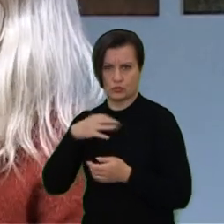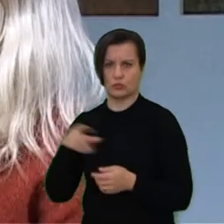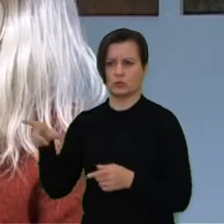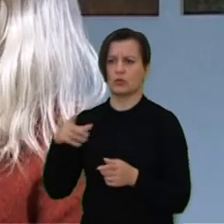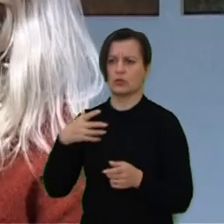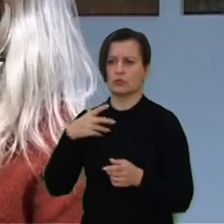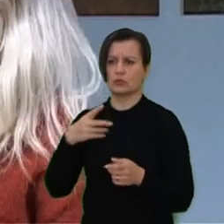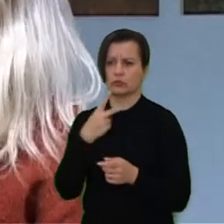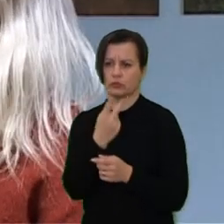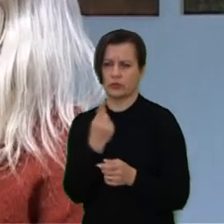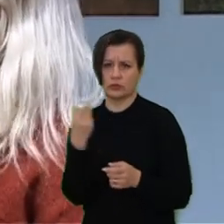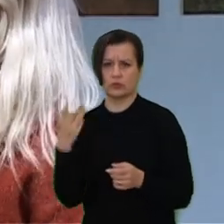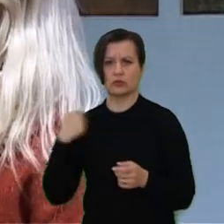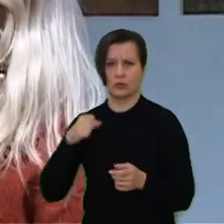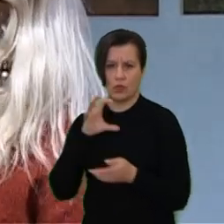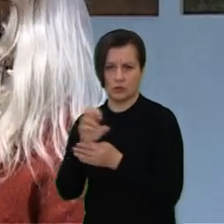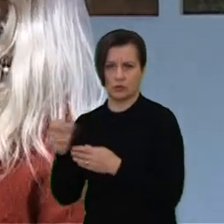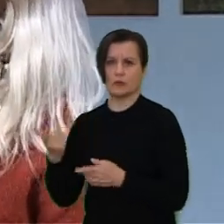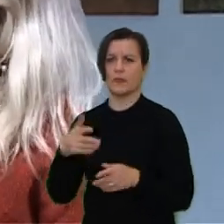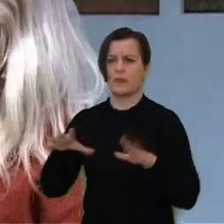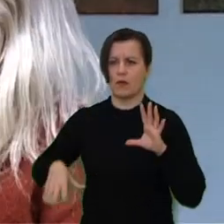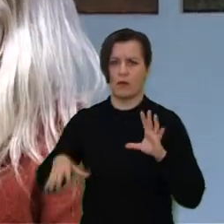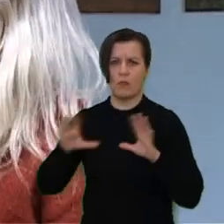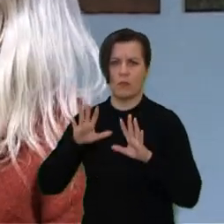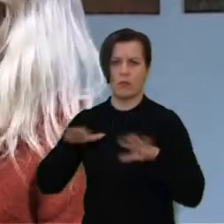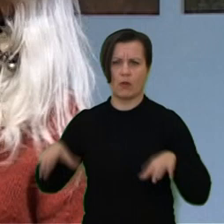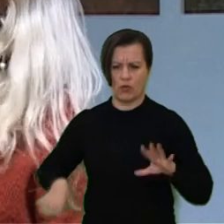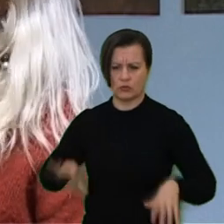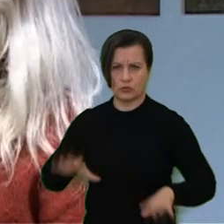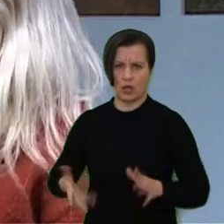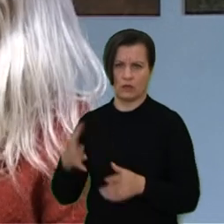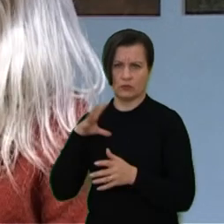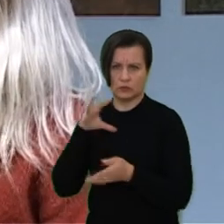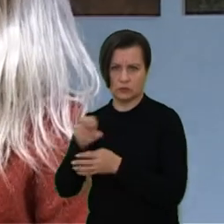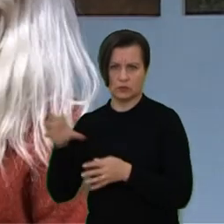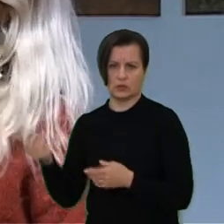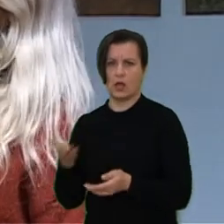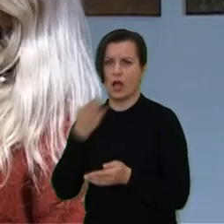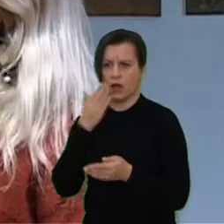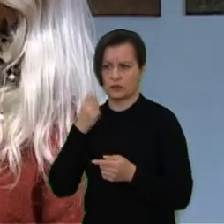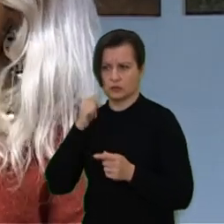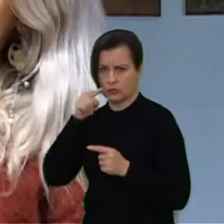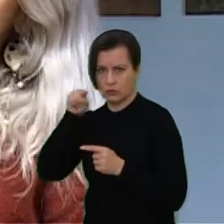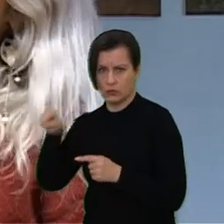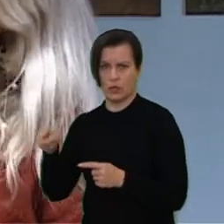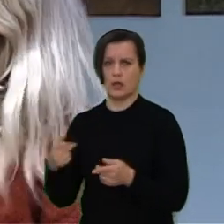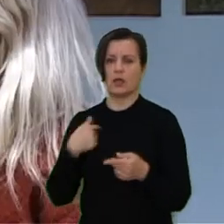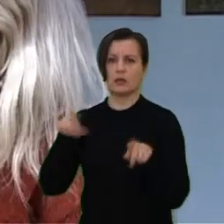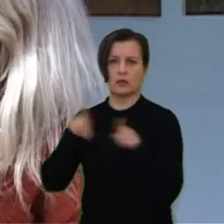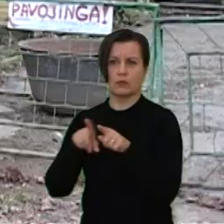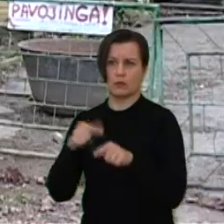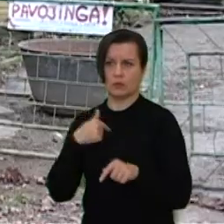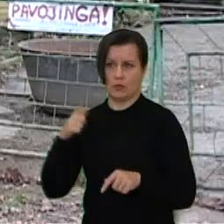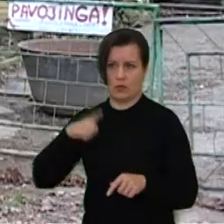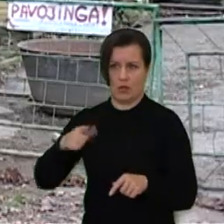apkandžiojo keli žmonės, taip pat išpijovę kaimynų paukščius, bei kelia savis. Ten nuvykę mes radom jau policijos pareigūno